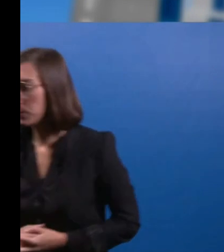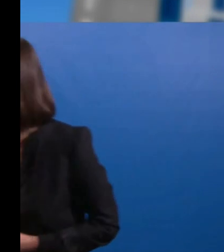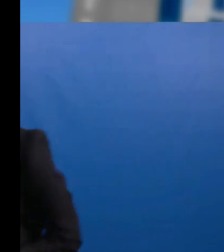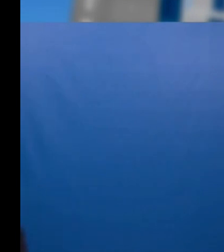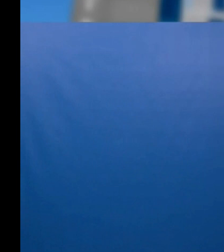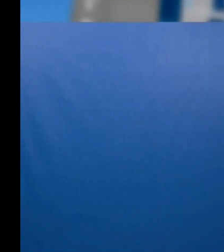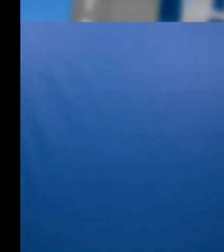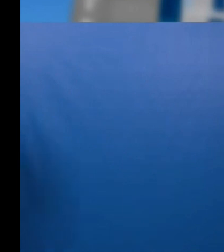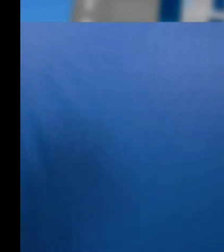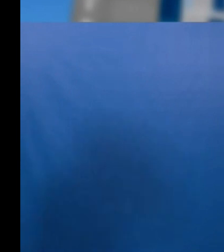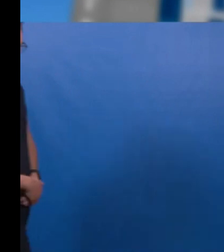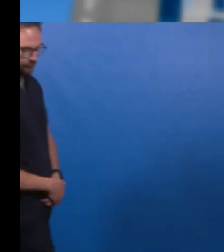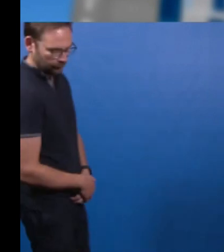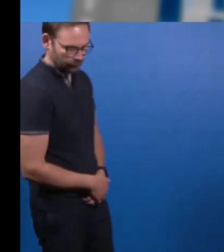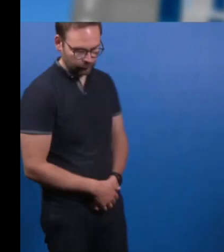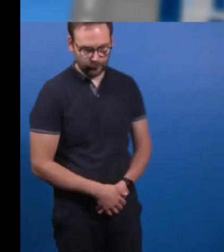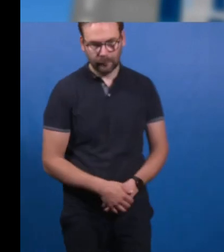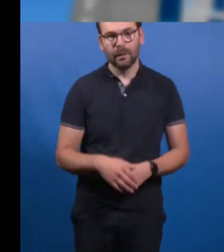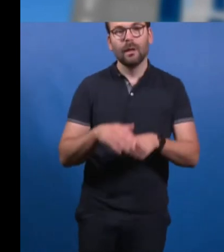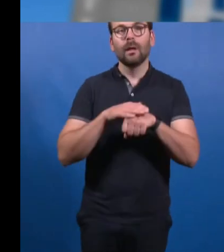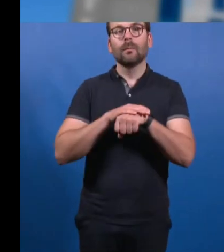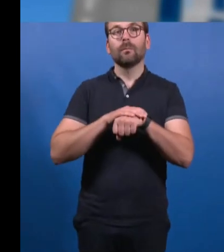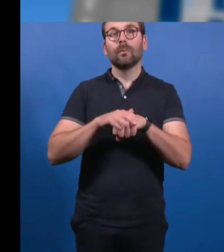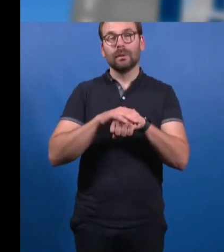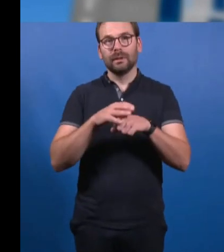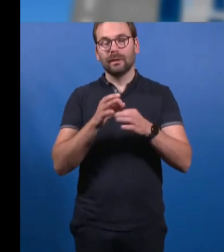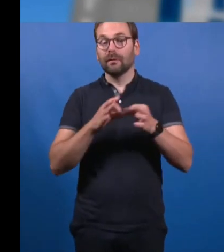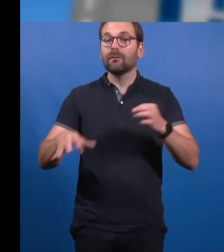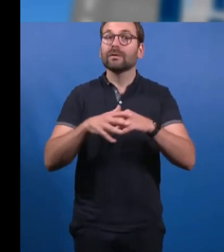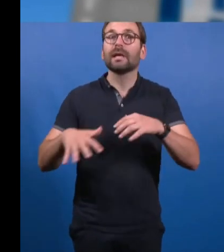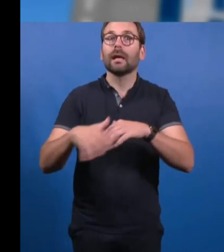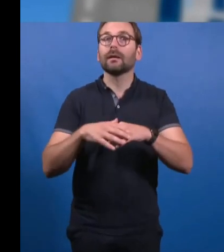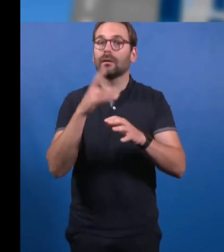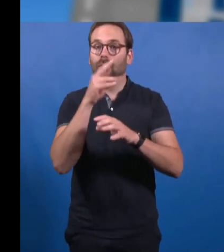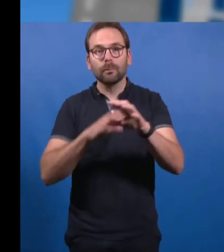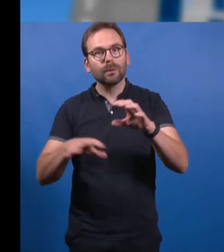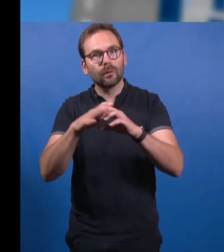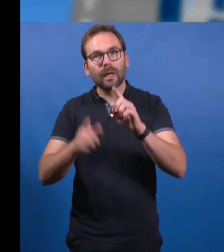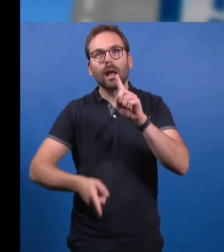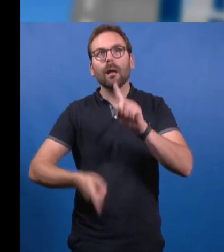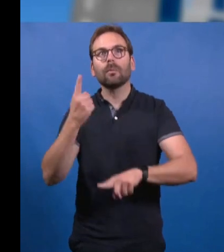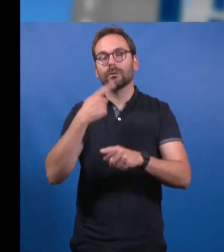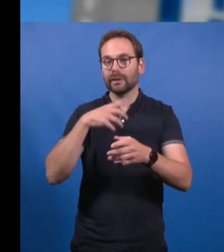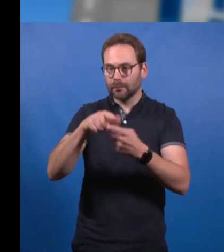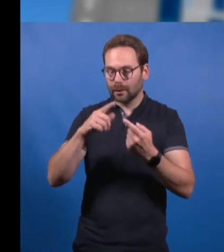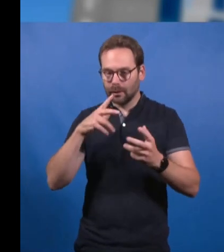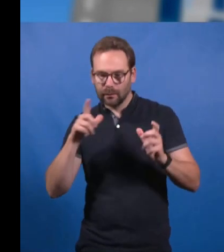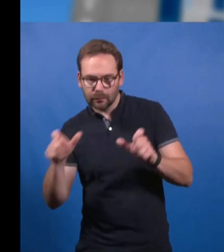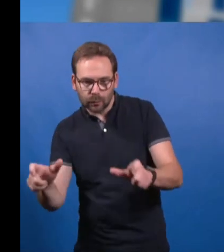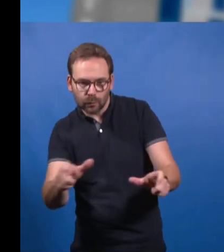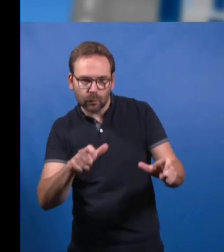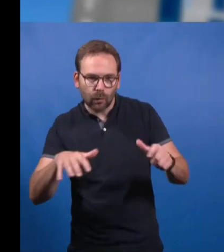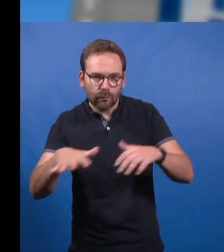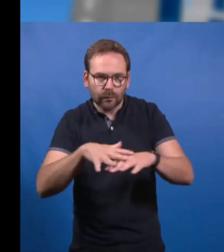métropole, cela a été redit, est un élément clé de nos engagements. Elle doit assurer une réelle veille foncière pour assurer cette mission.